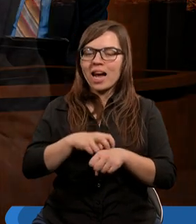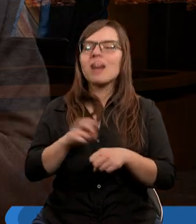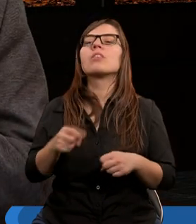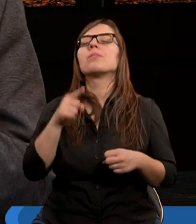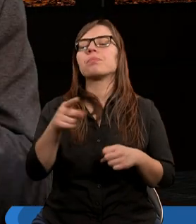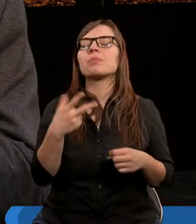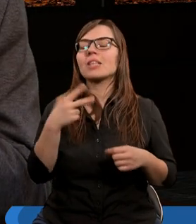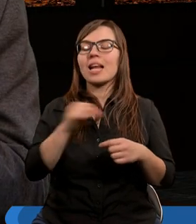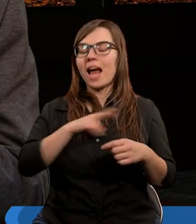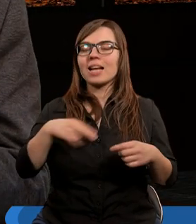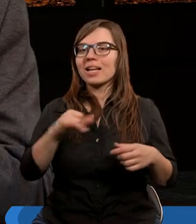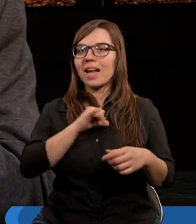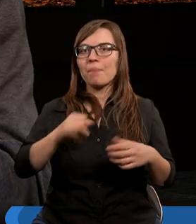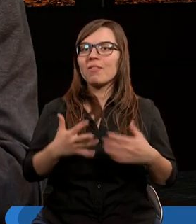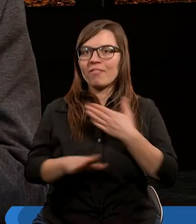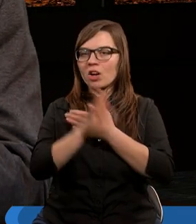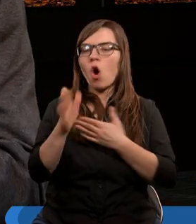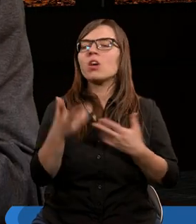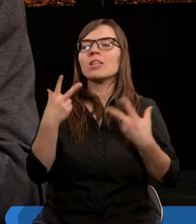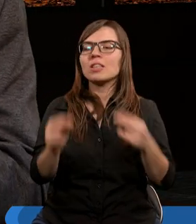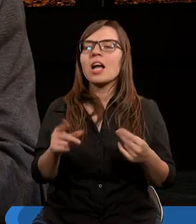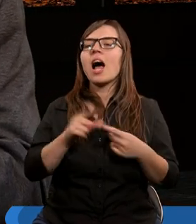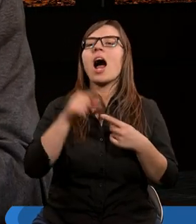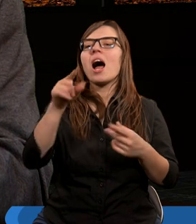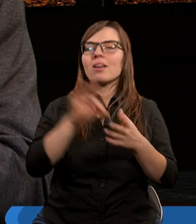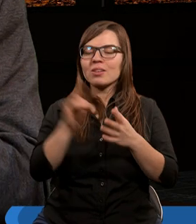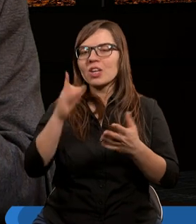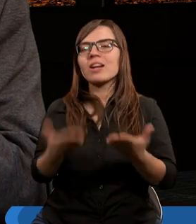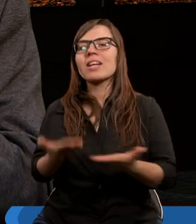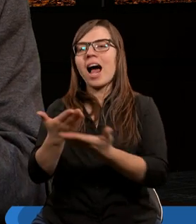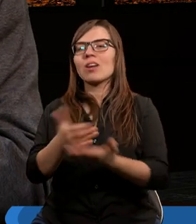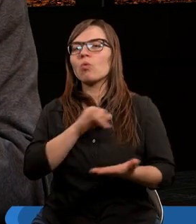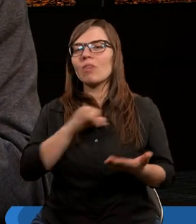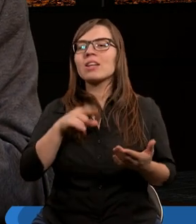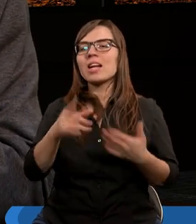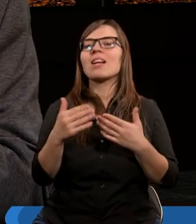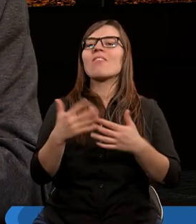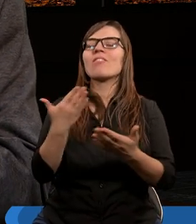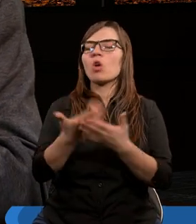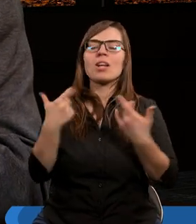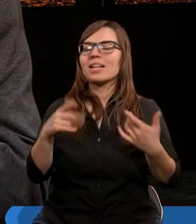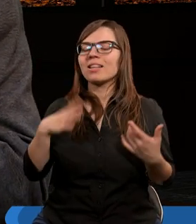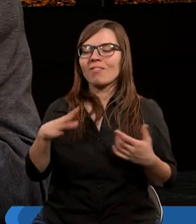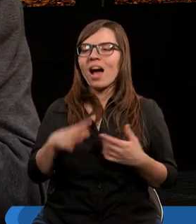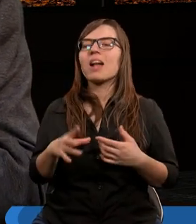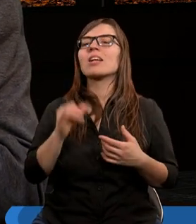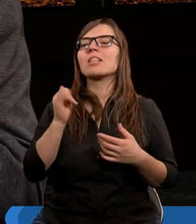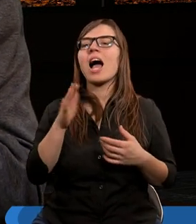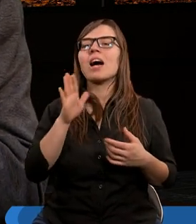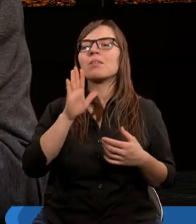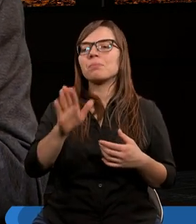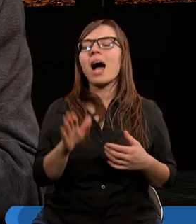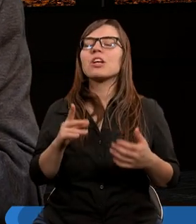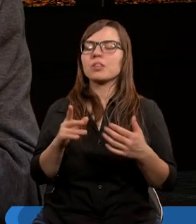się z nas samych, ale jest ktoś taki, kto nam skrzętnie podsuwa. Ty już nie jesteś nic warty. Jak ty